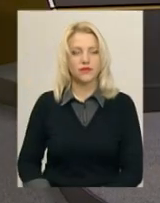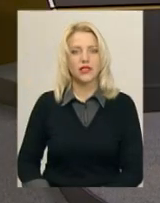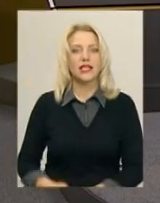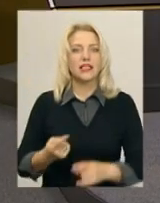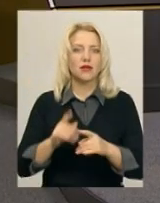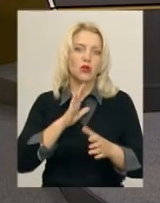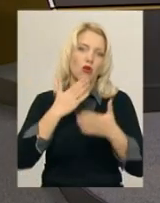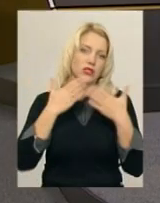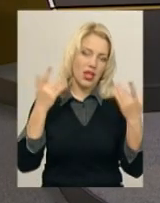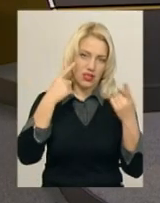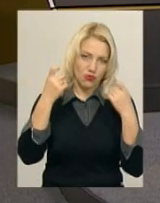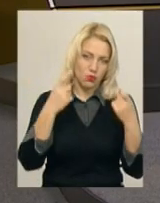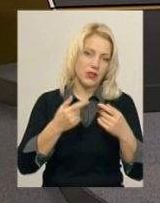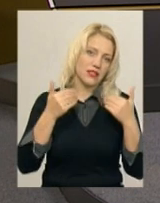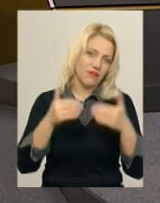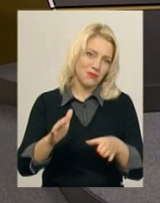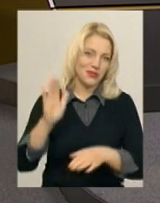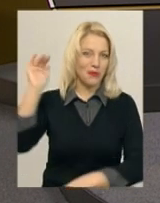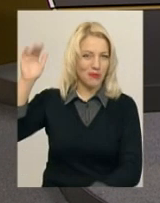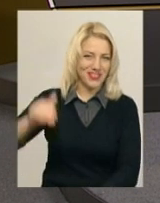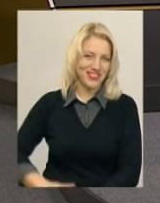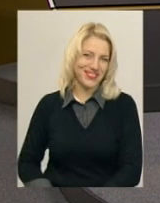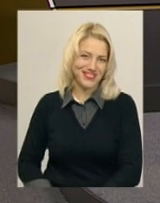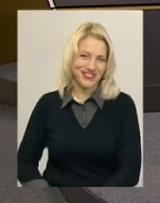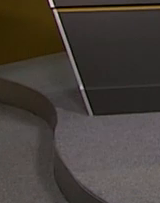Це була остання інформація випуску. Побачимось!